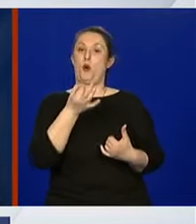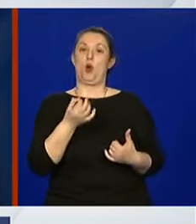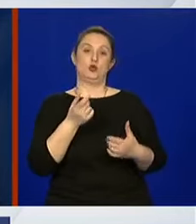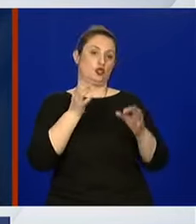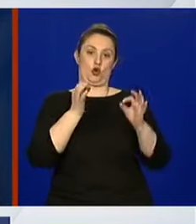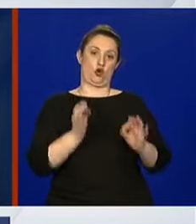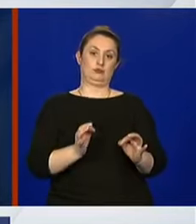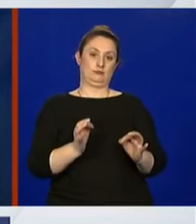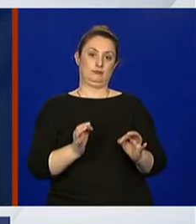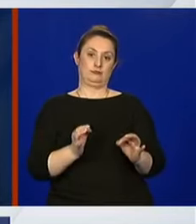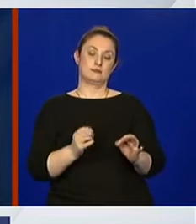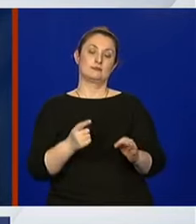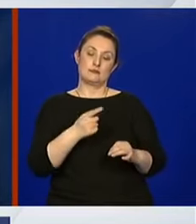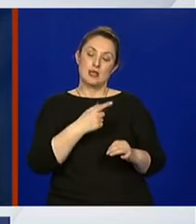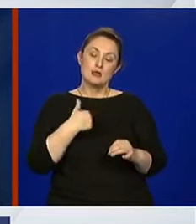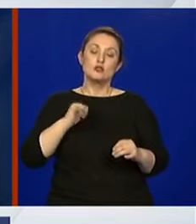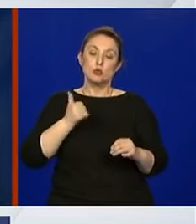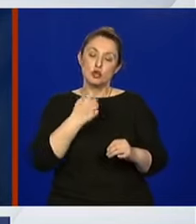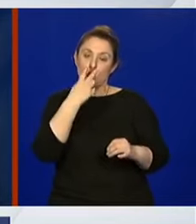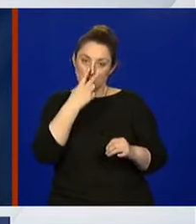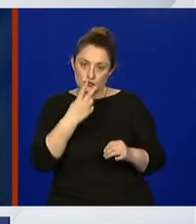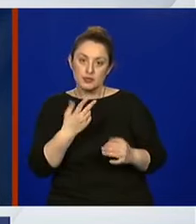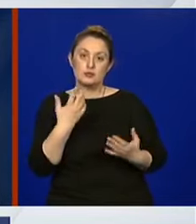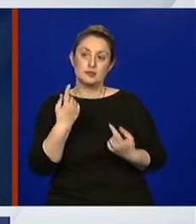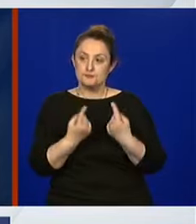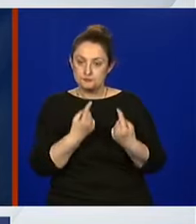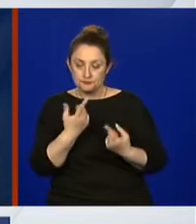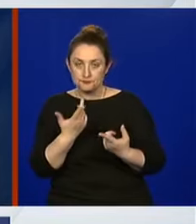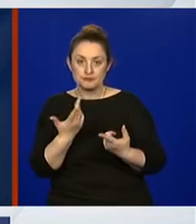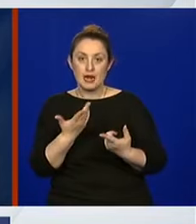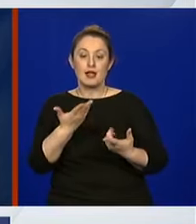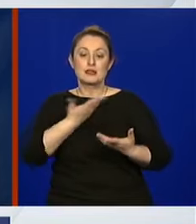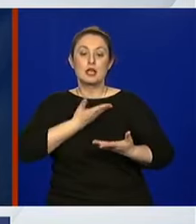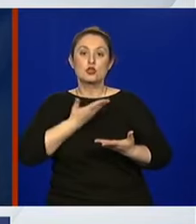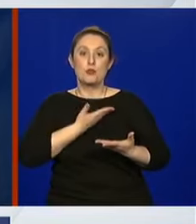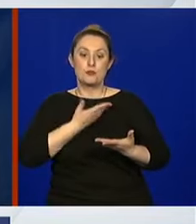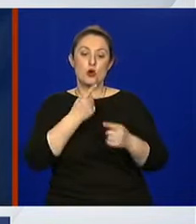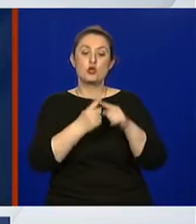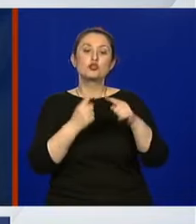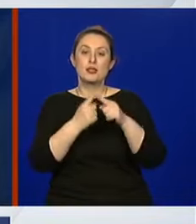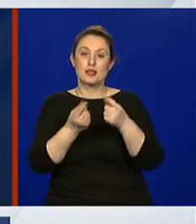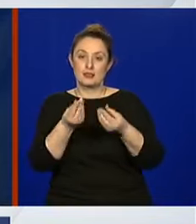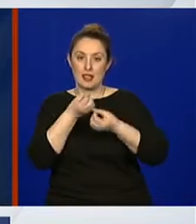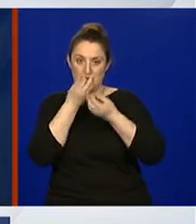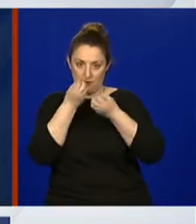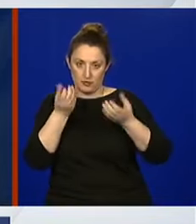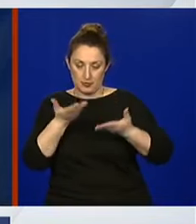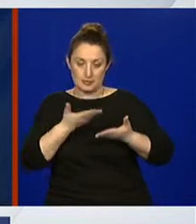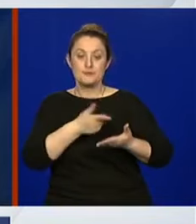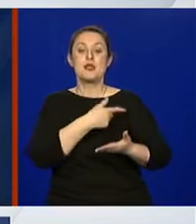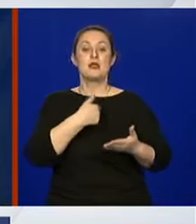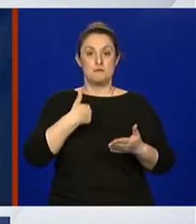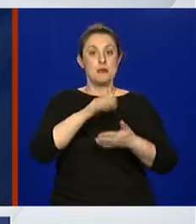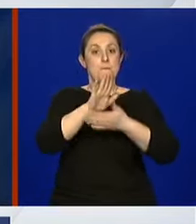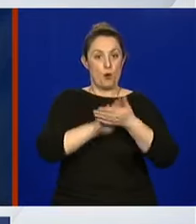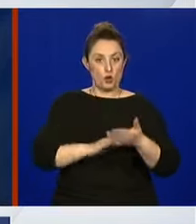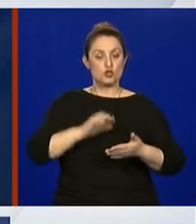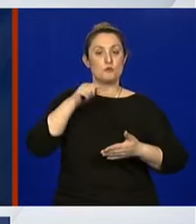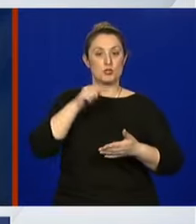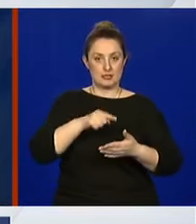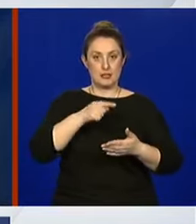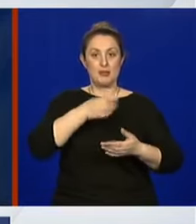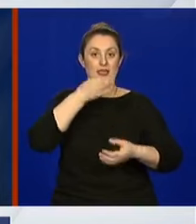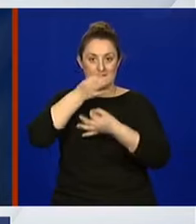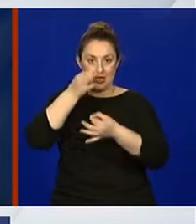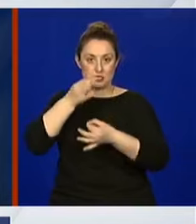Mi ćemo to pažljivo razmotriti kad dobijemo detalje te inicijative, a naravno mi uvodimo ove serološke testove i vrlo skoro će se